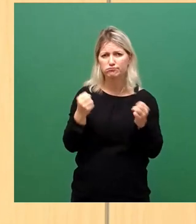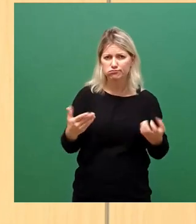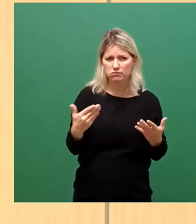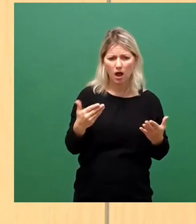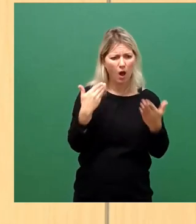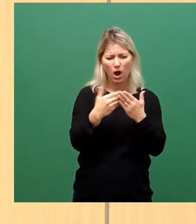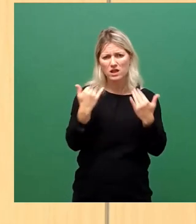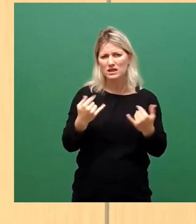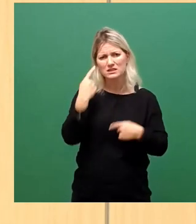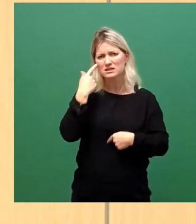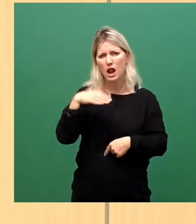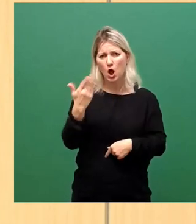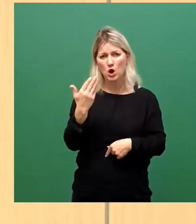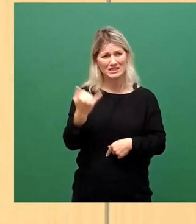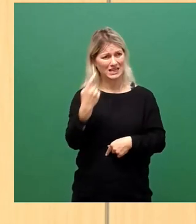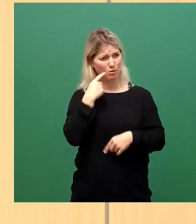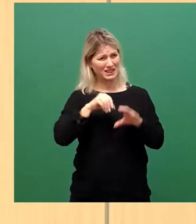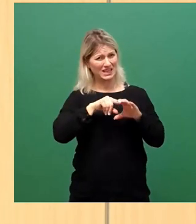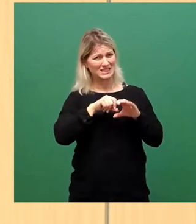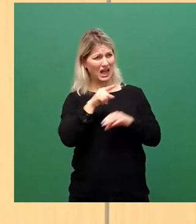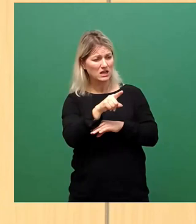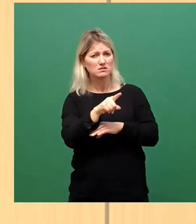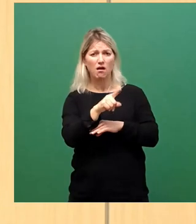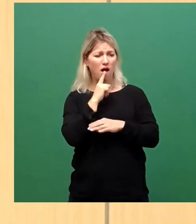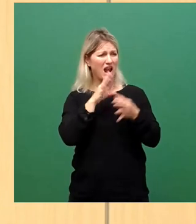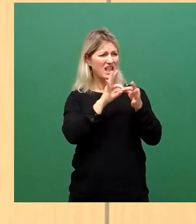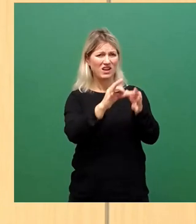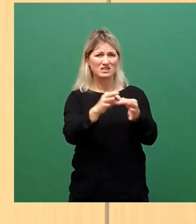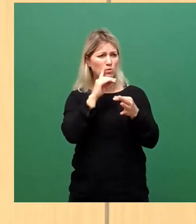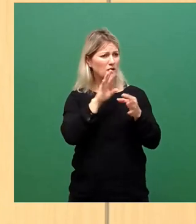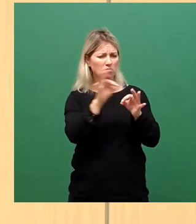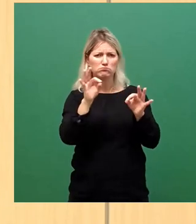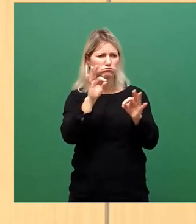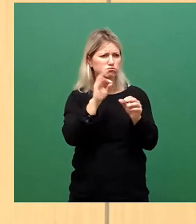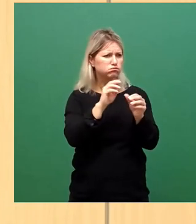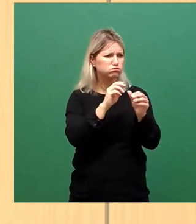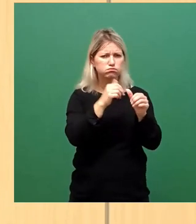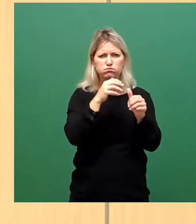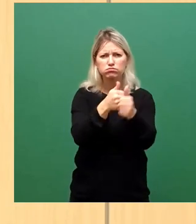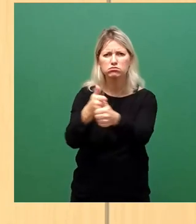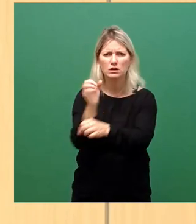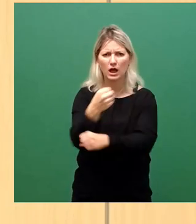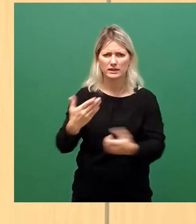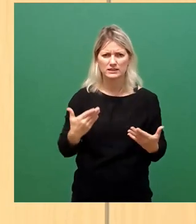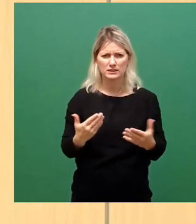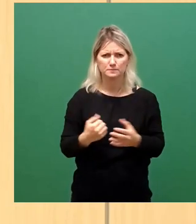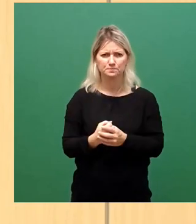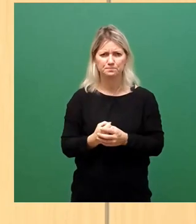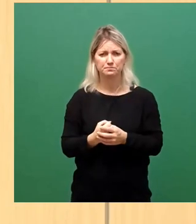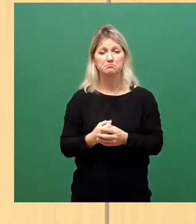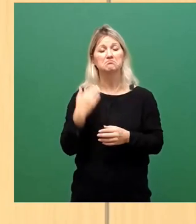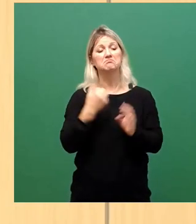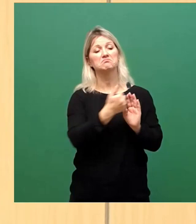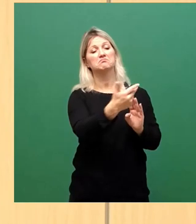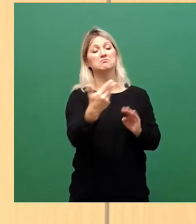da es bei den aktuellen Inzidenzen Infektionsketten schlicht nicht mehr nachvollziehbar sind. Die Stadträte, die hier dauernd mehr Personal für das